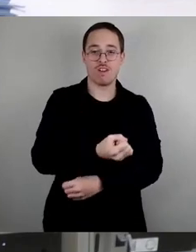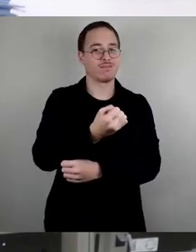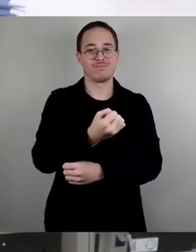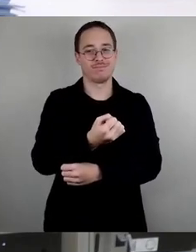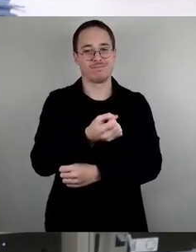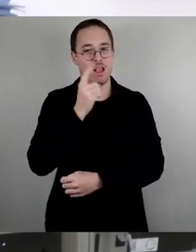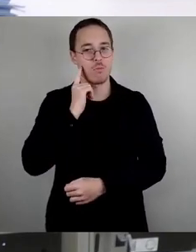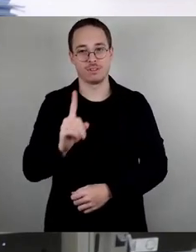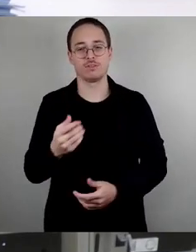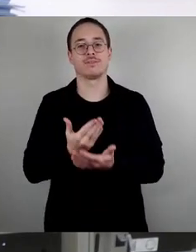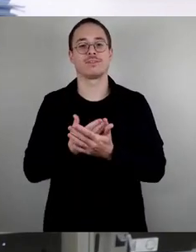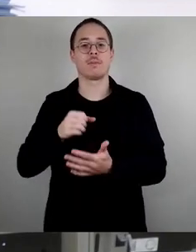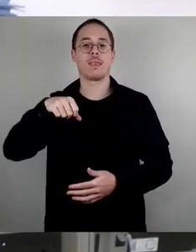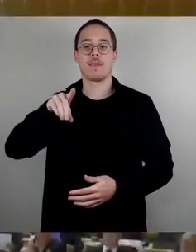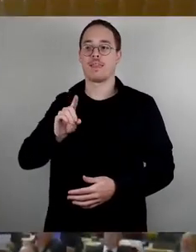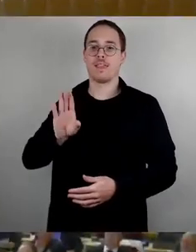zustimmen.